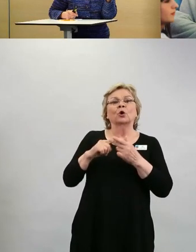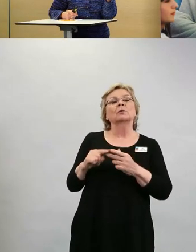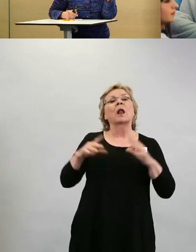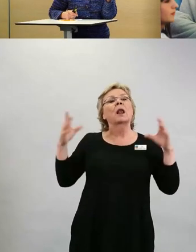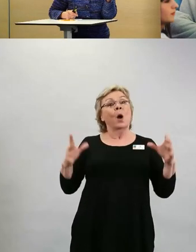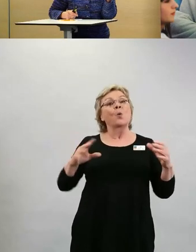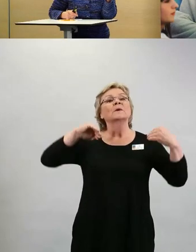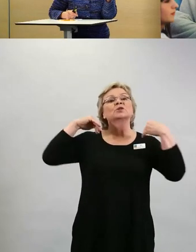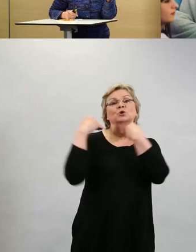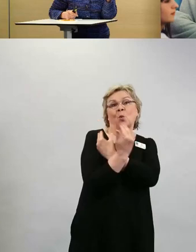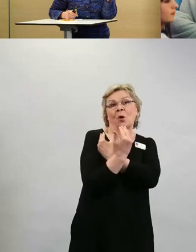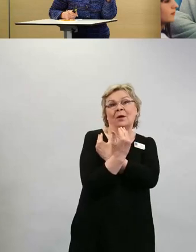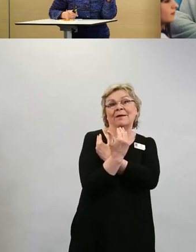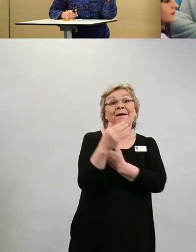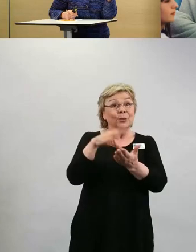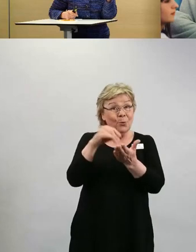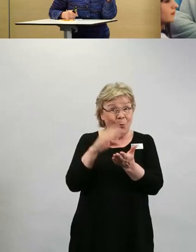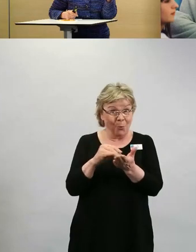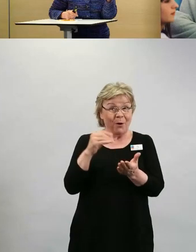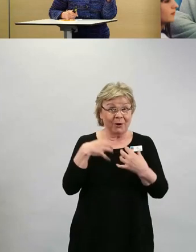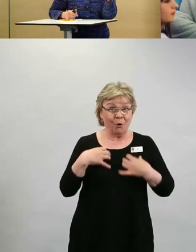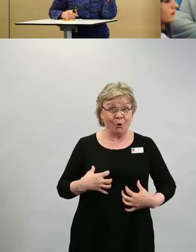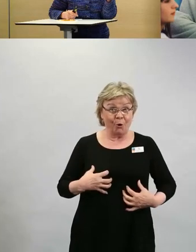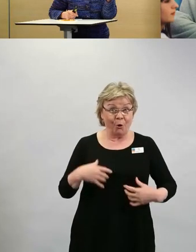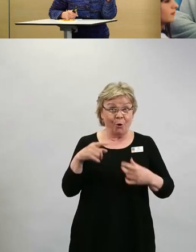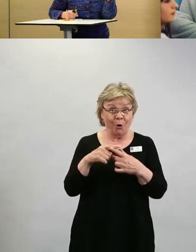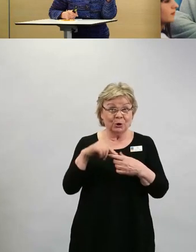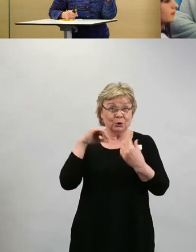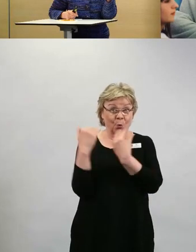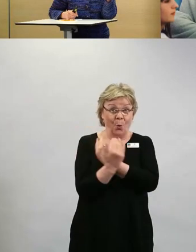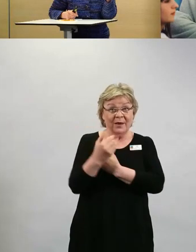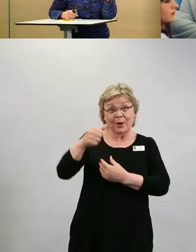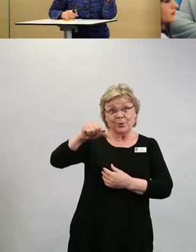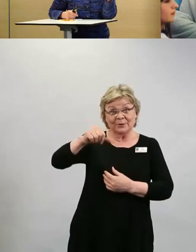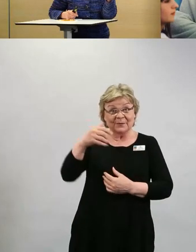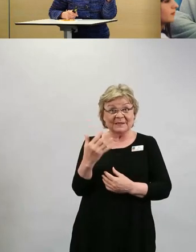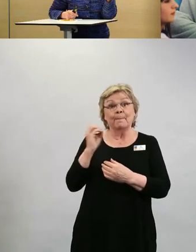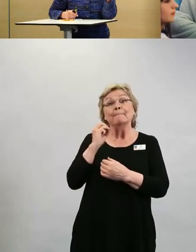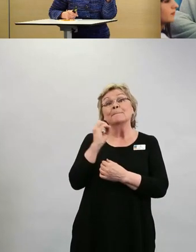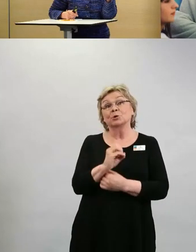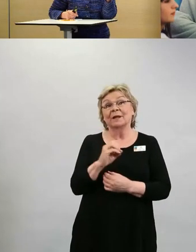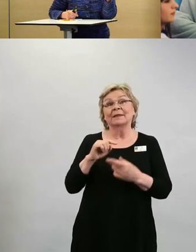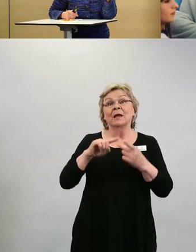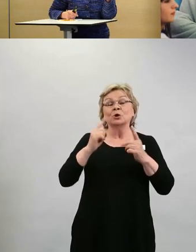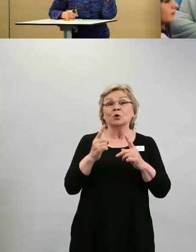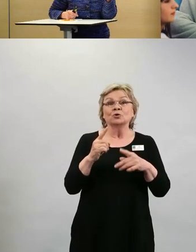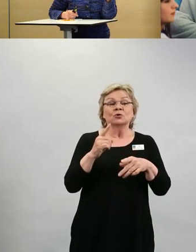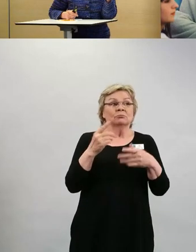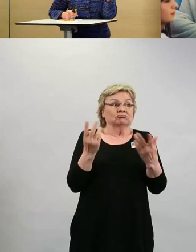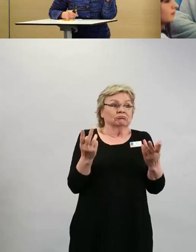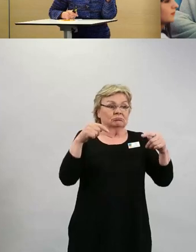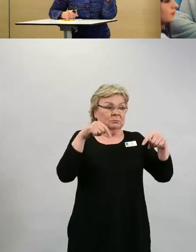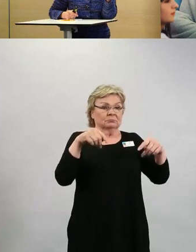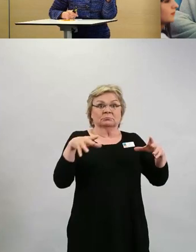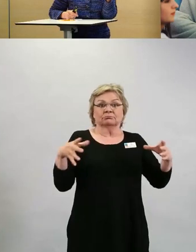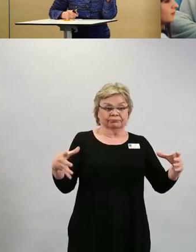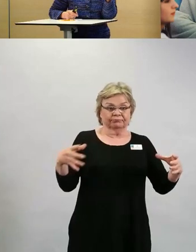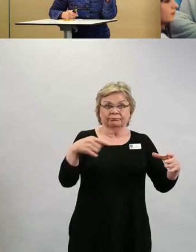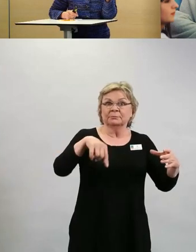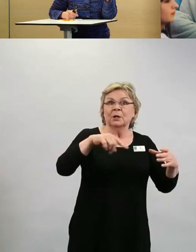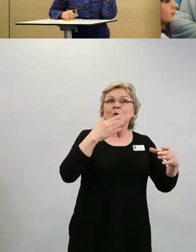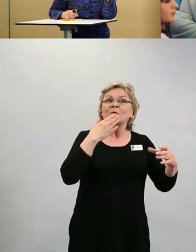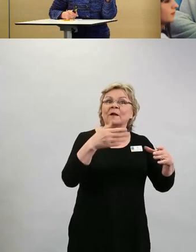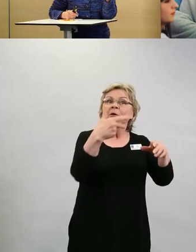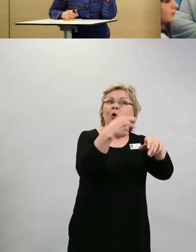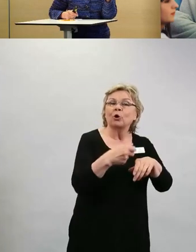pitäisi olla 95 %, niin näette, että siellä todella, jos infektio tulee tällaiseen yhteisöön, joka on hyvin rokotettu,